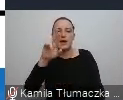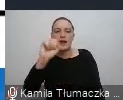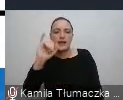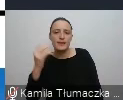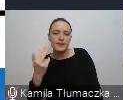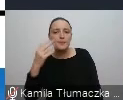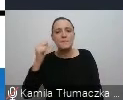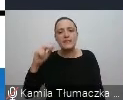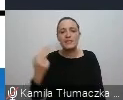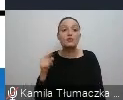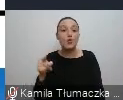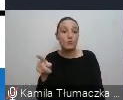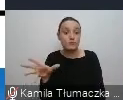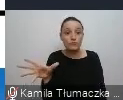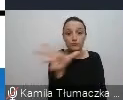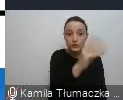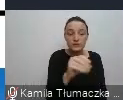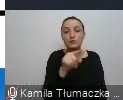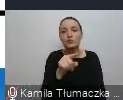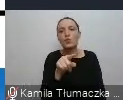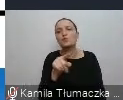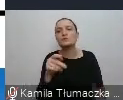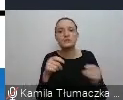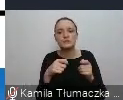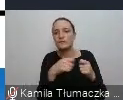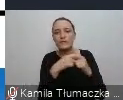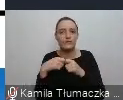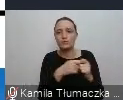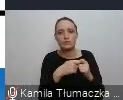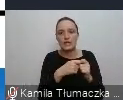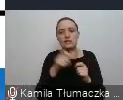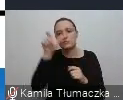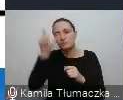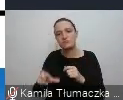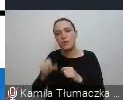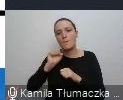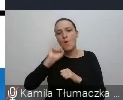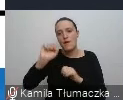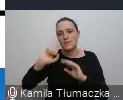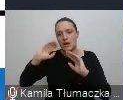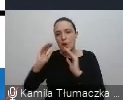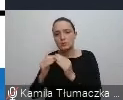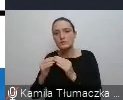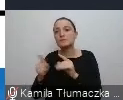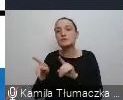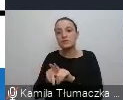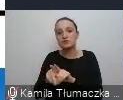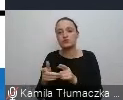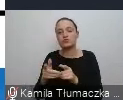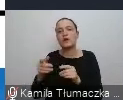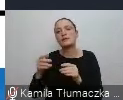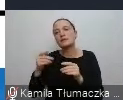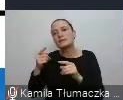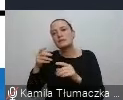odniesieniem do prezentacji osoby z diagnozą autyzmu, a jednocześnie z syndromem Savanta.